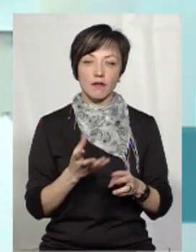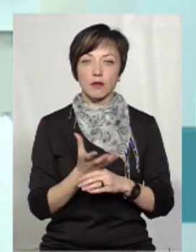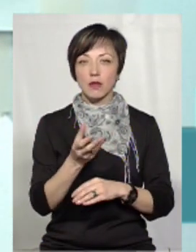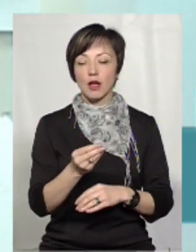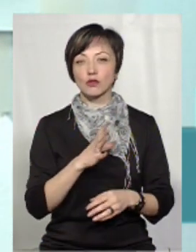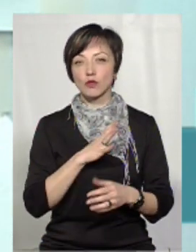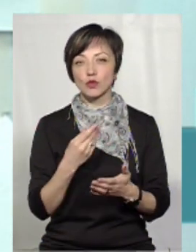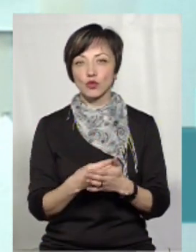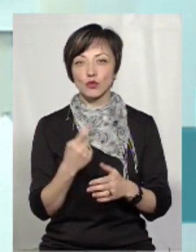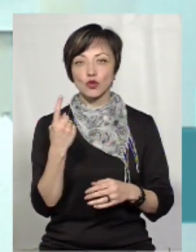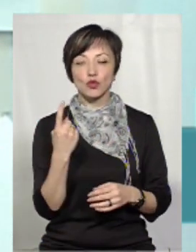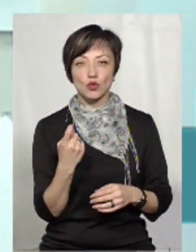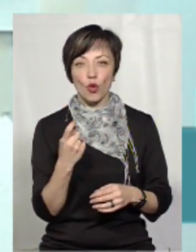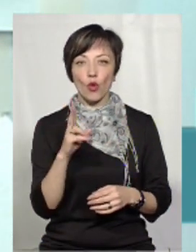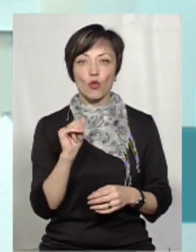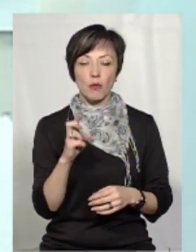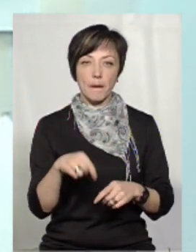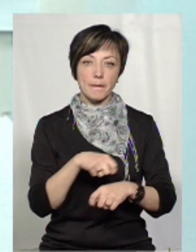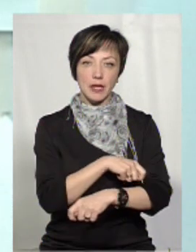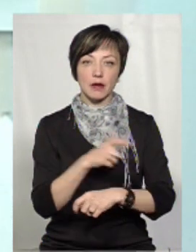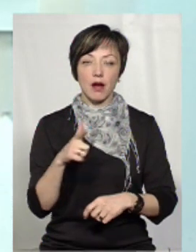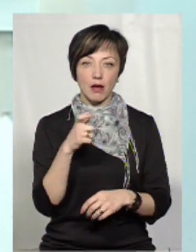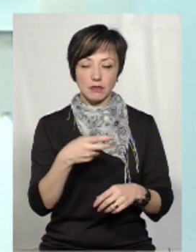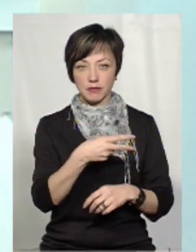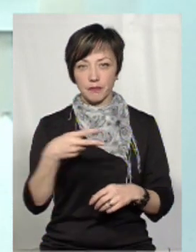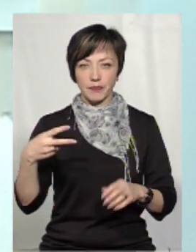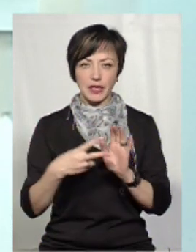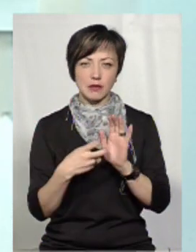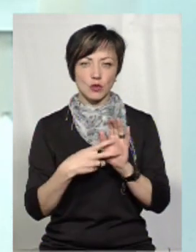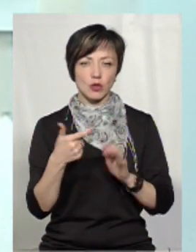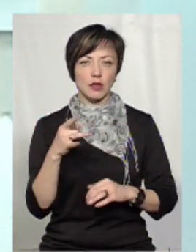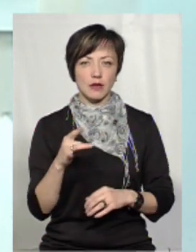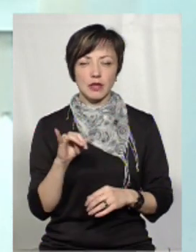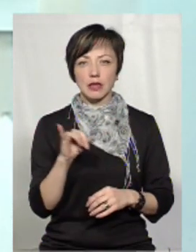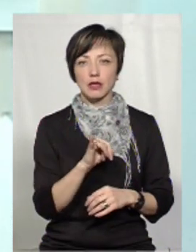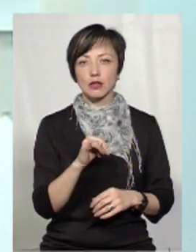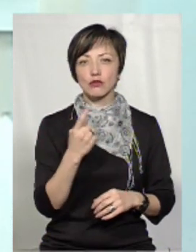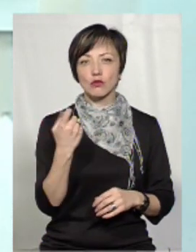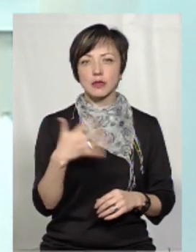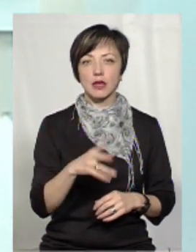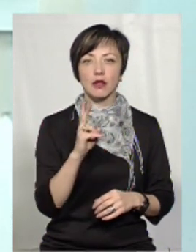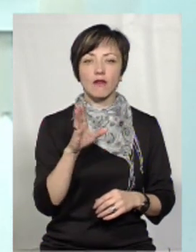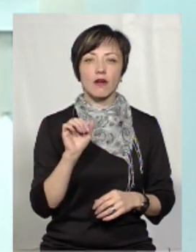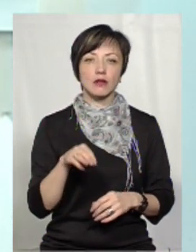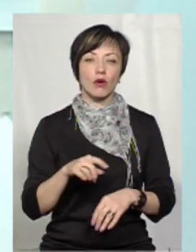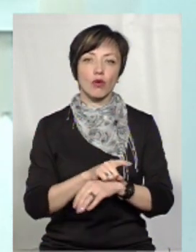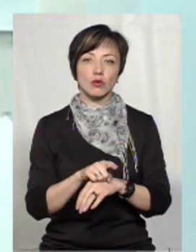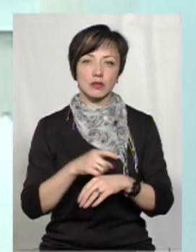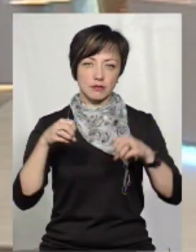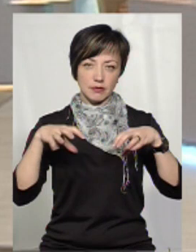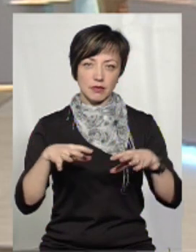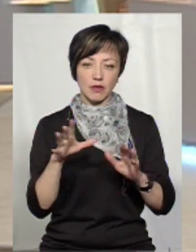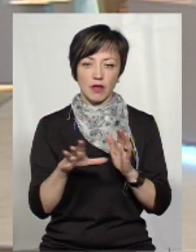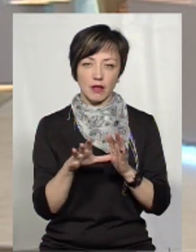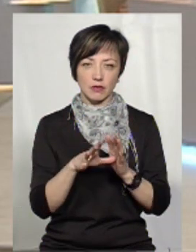виплачувалася сума 100 кубометрів газових вівалент, там до 700 гривень, і 150 кВт годин, хто на